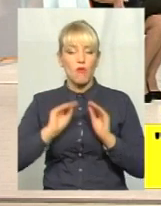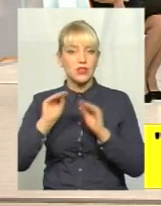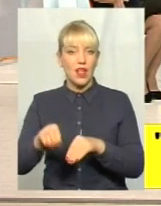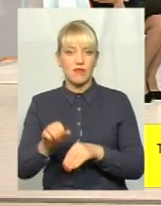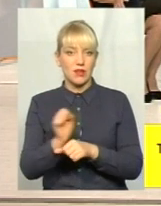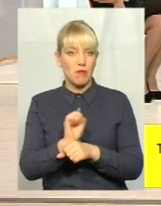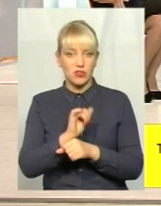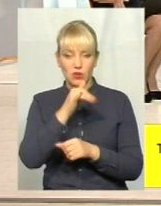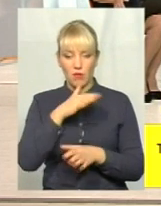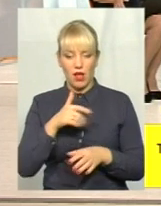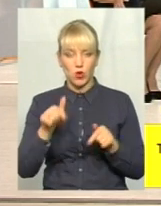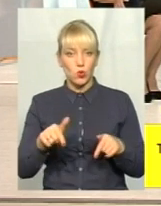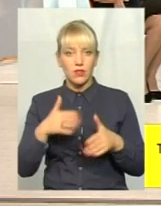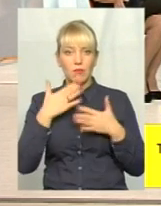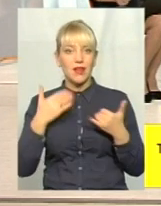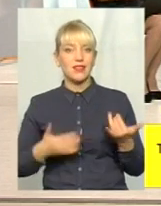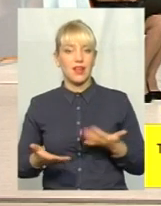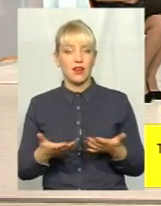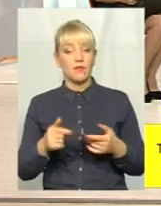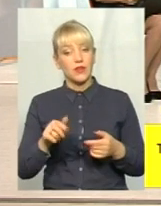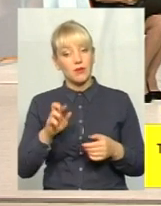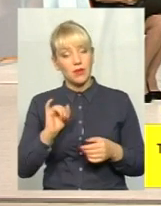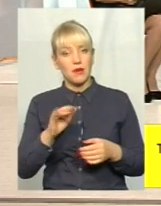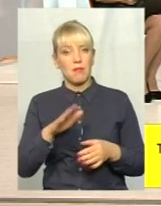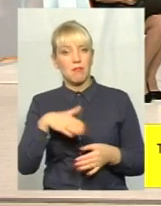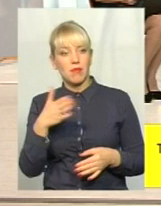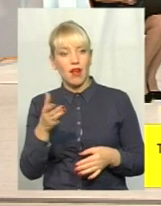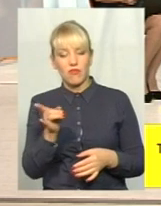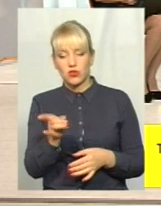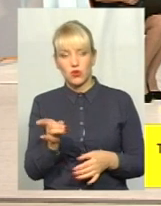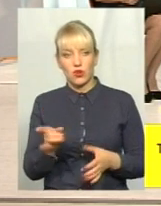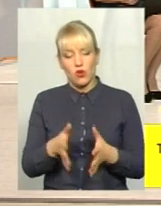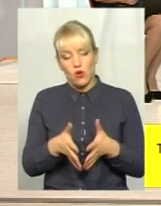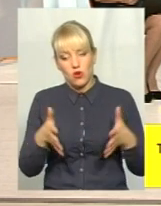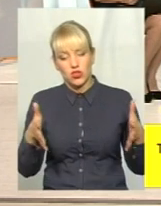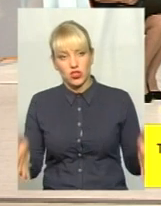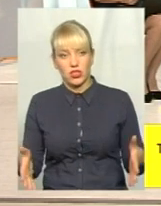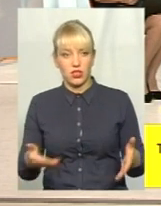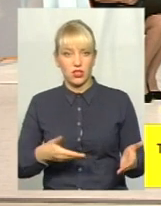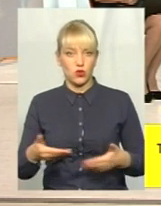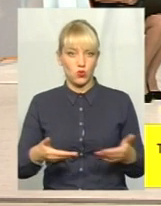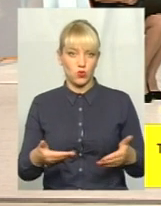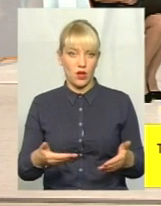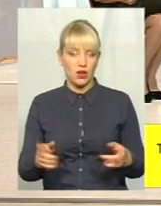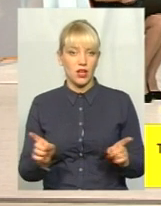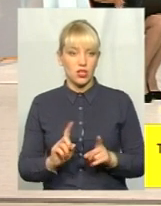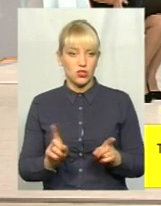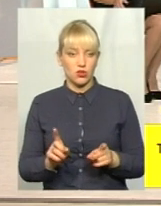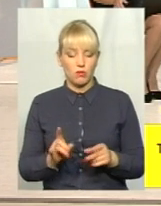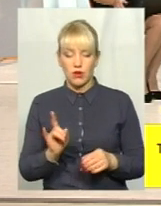нема те. То можна, як воно по правій стороні, розширити той тротуар? Ми почули ваше питання.